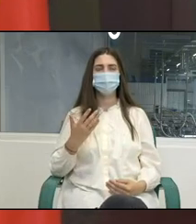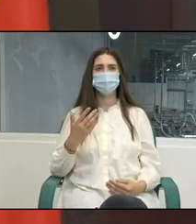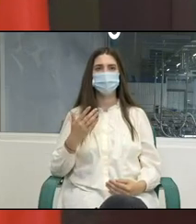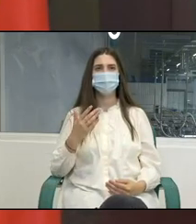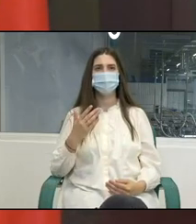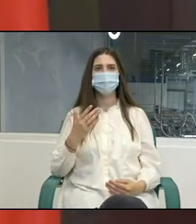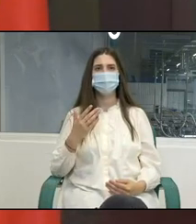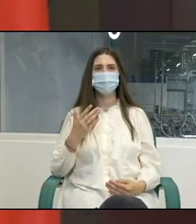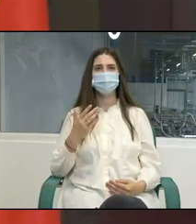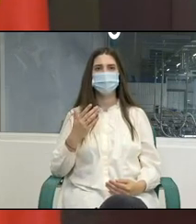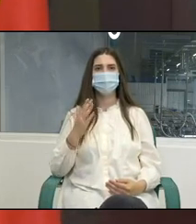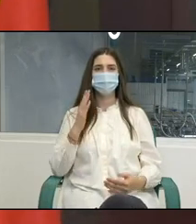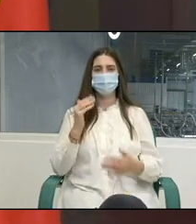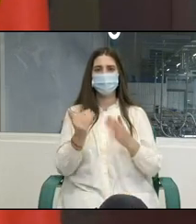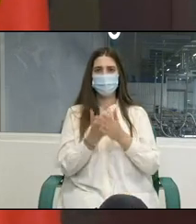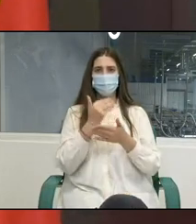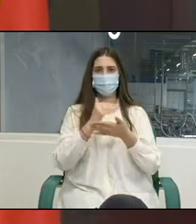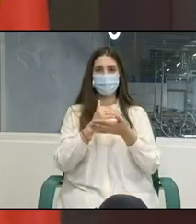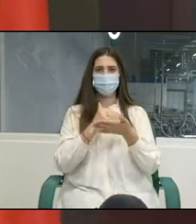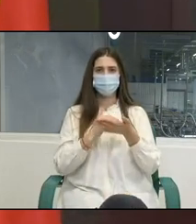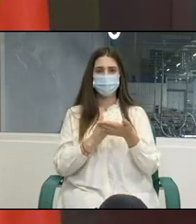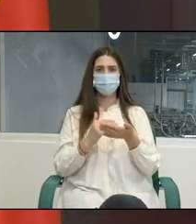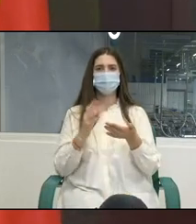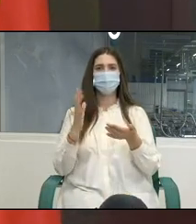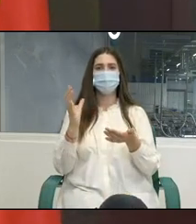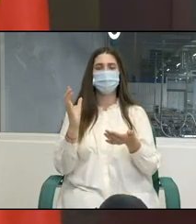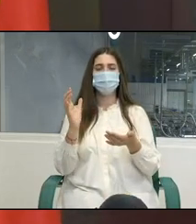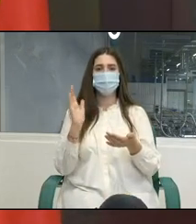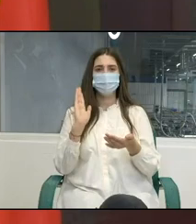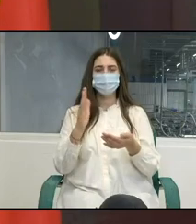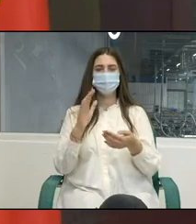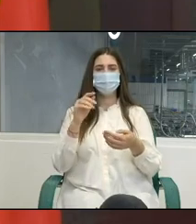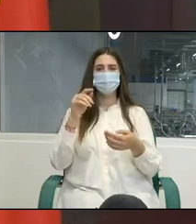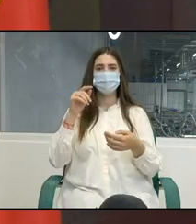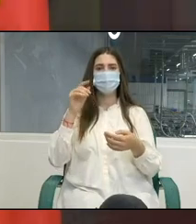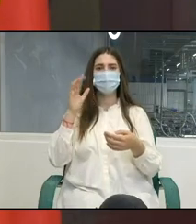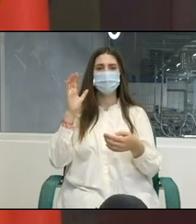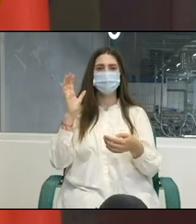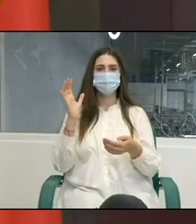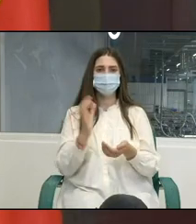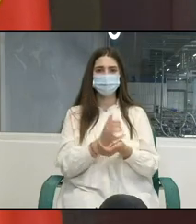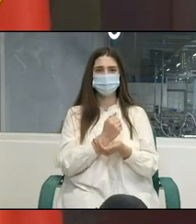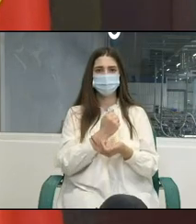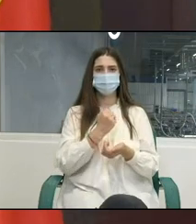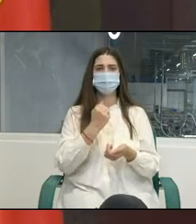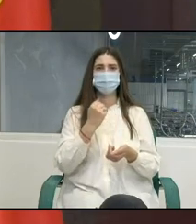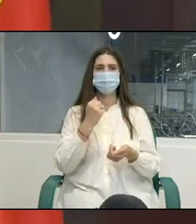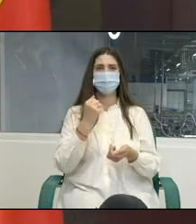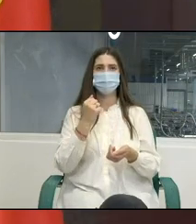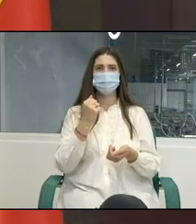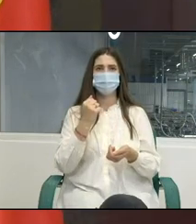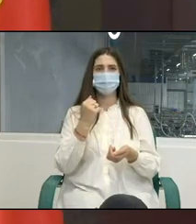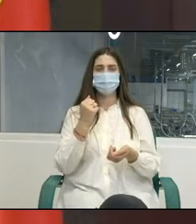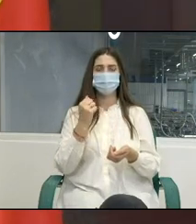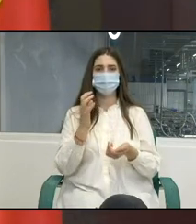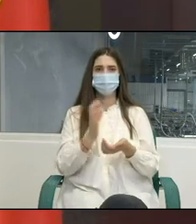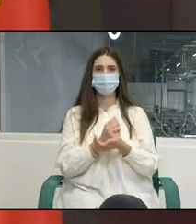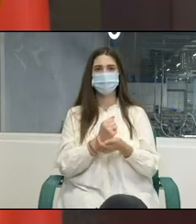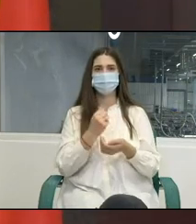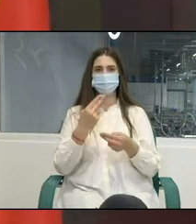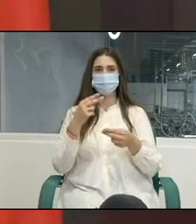credeți că vor contribui la promovarea întreprinderilor în Republica Moldova cu suportul asociațiilor patronale